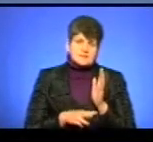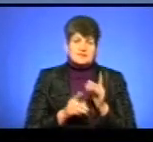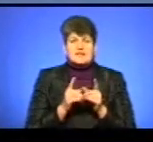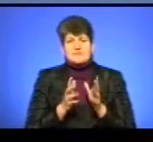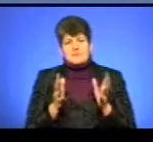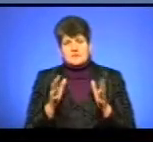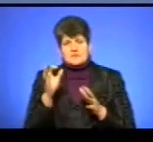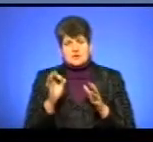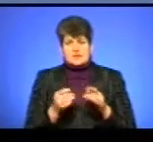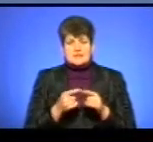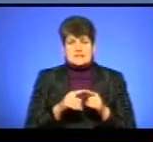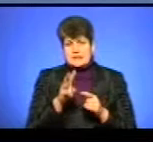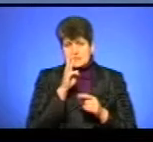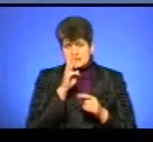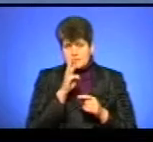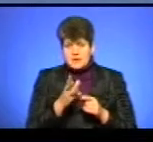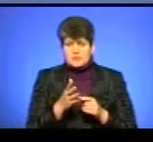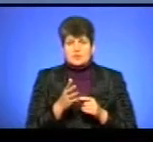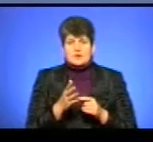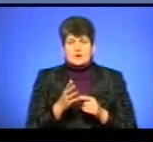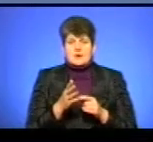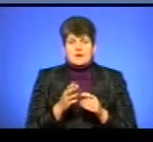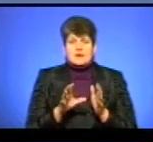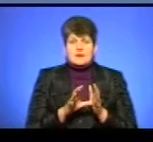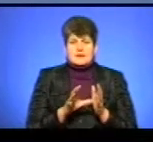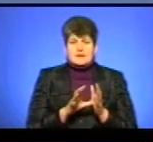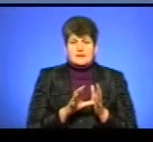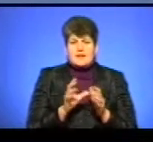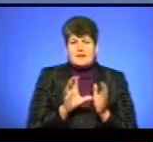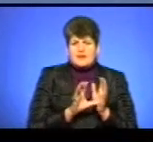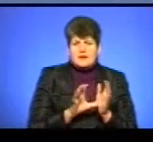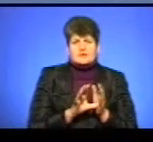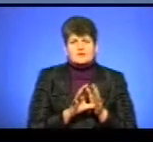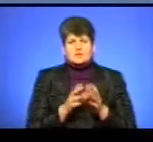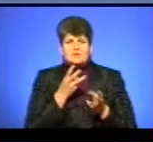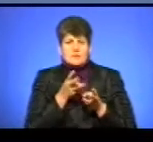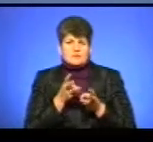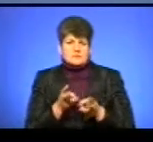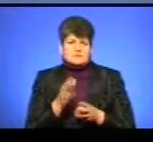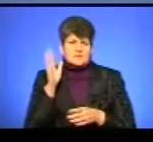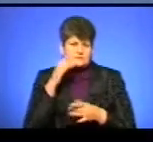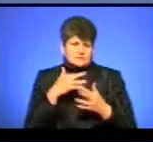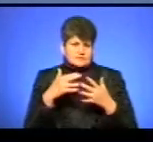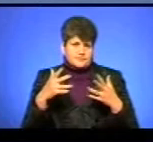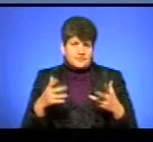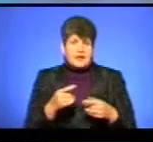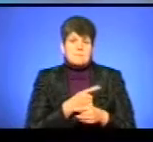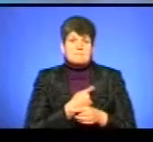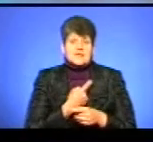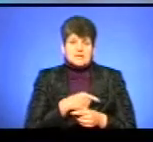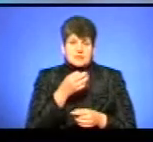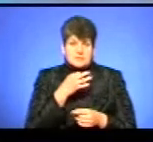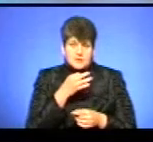відсотків, це йде на заробітню плату, потім енергоносії тощо. І повірте, на медичні препарати і